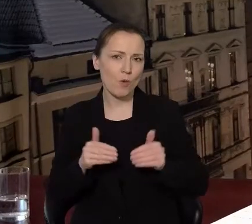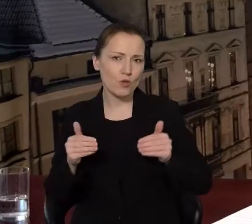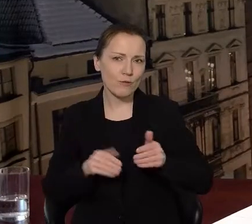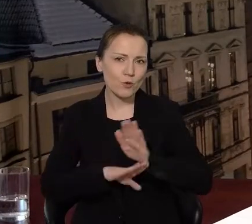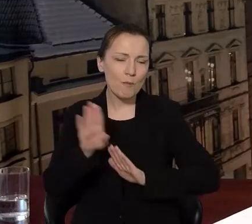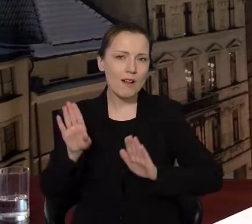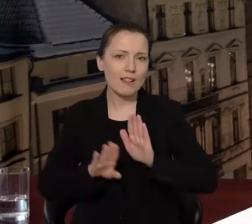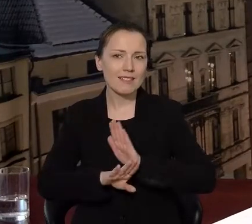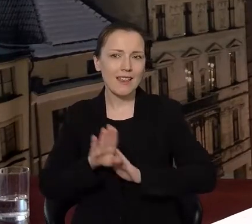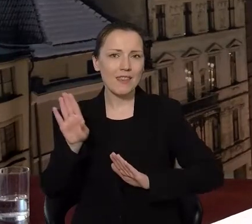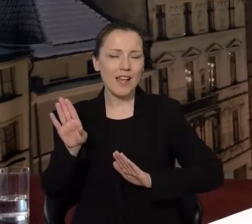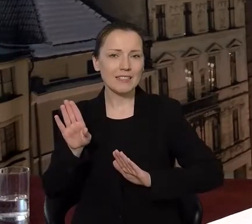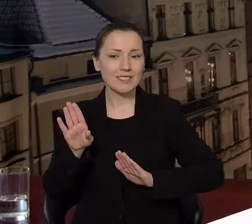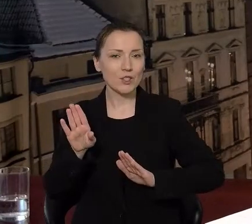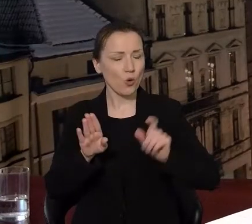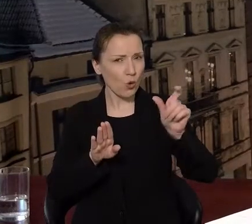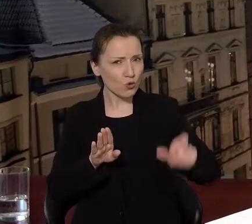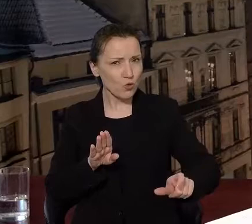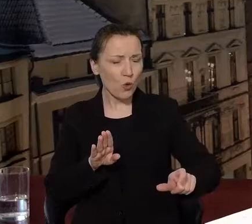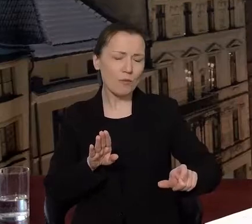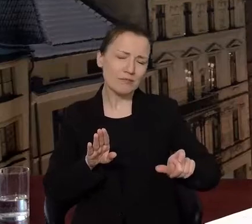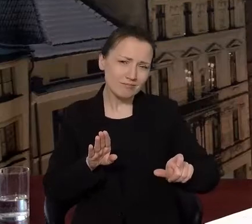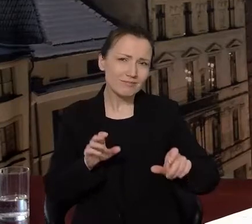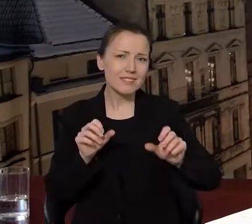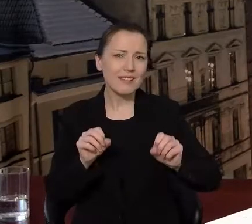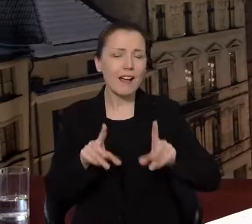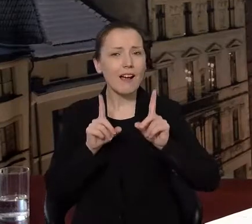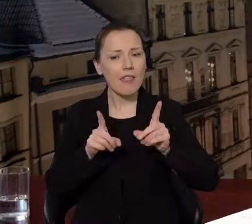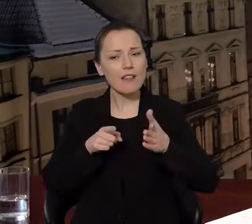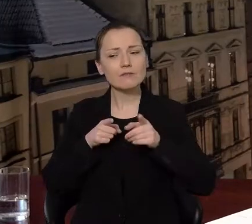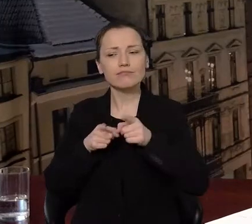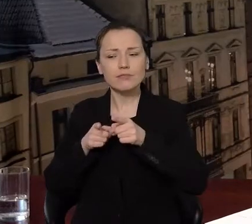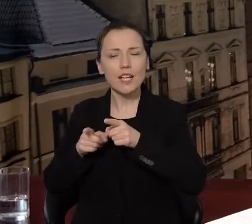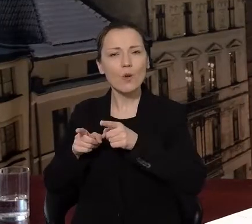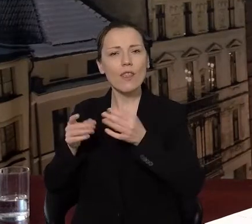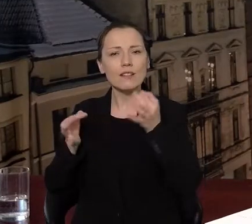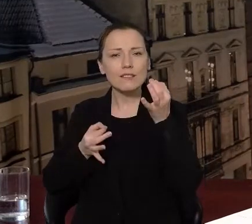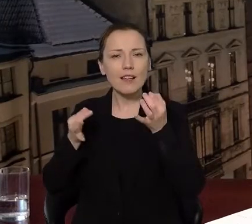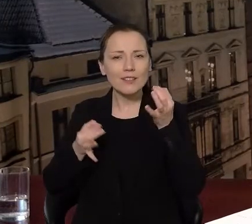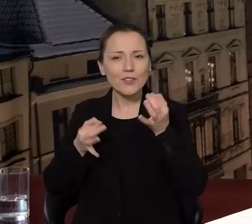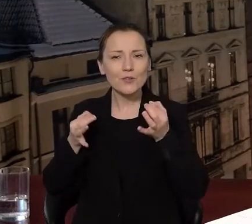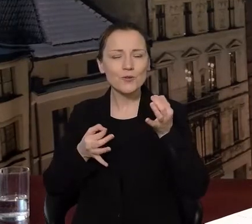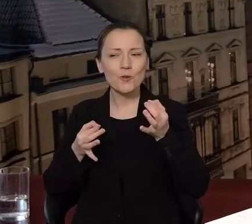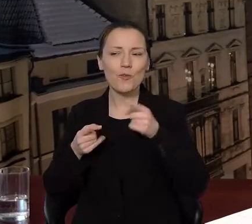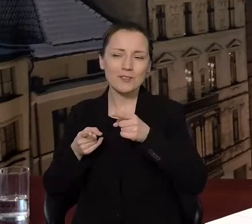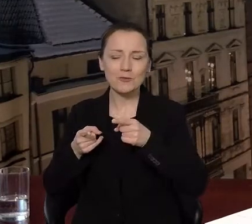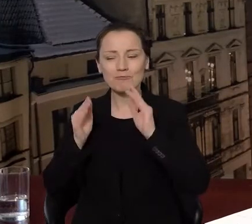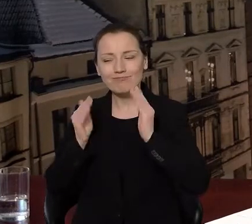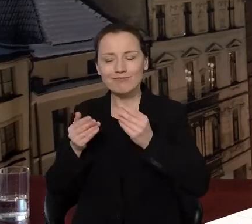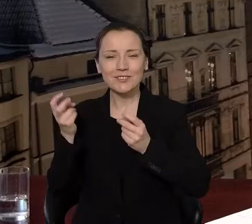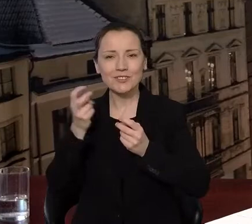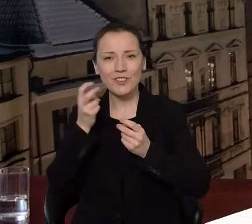prezentacji nie tyle samej osoby, ile tych kierunków jego zainteresowań, którymi żył i którym się